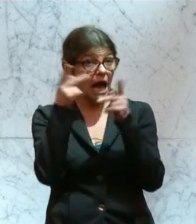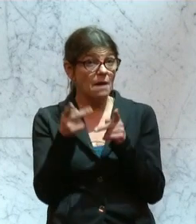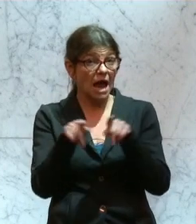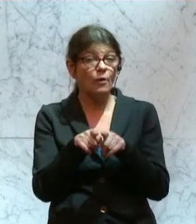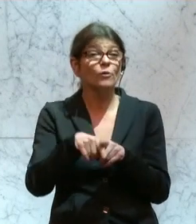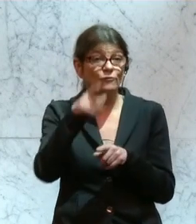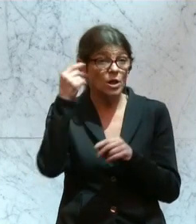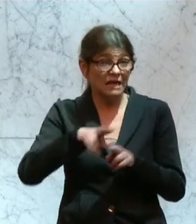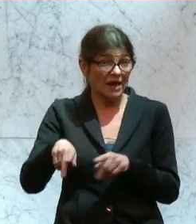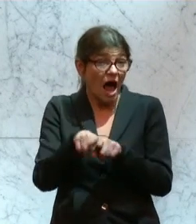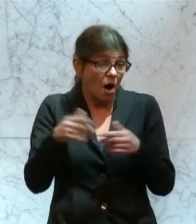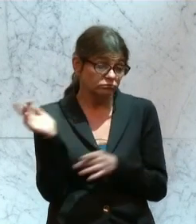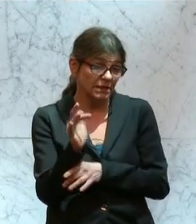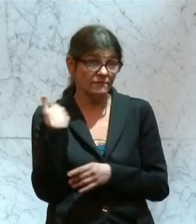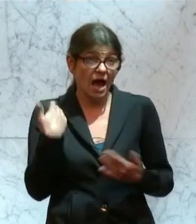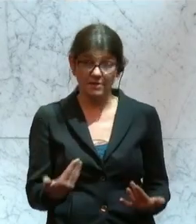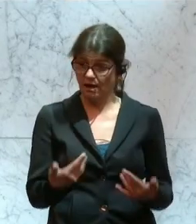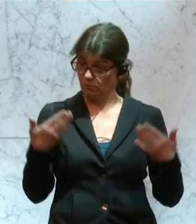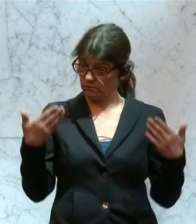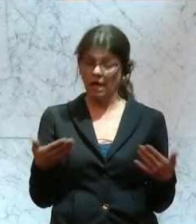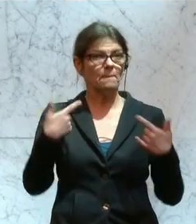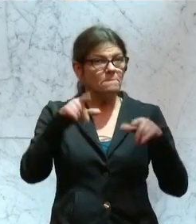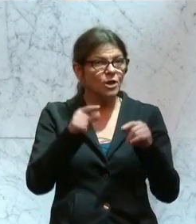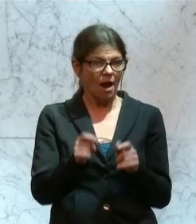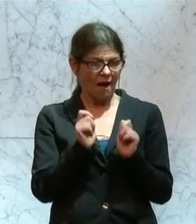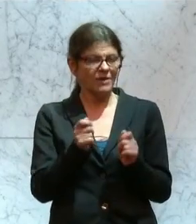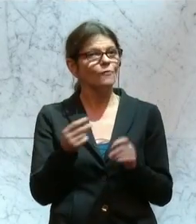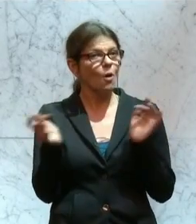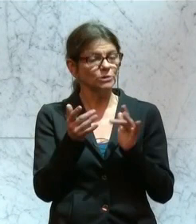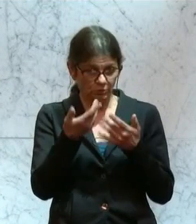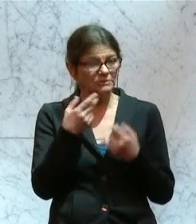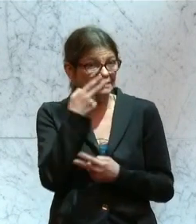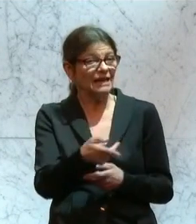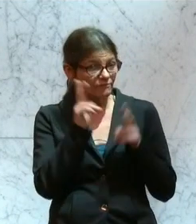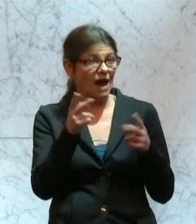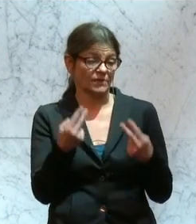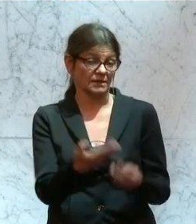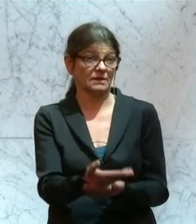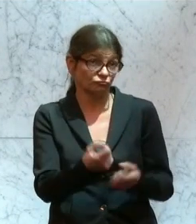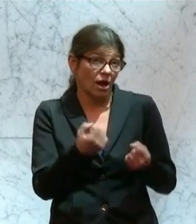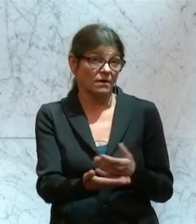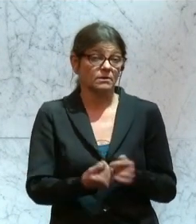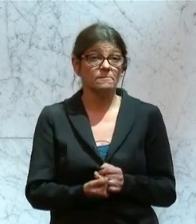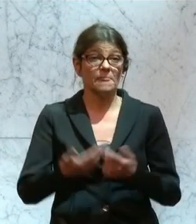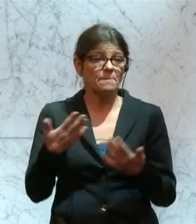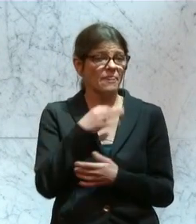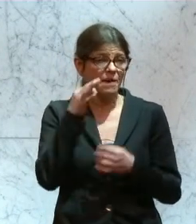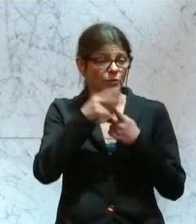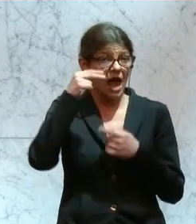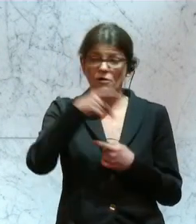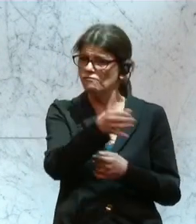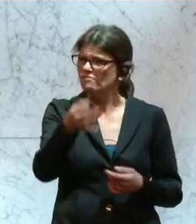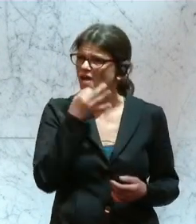auch von der Volksanwaltschaft. Und all das stärkt die Anträge der Opposition. Sehr geehrte Damen und Herren, Sie werden sich jetzt fragen, warum